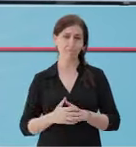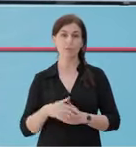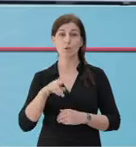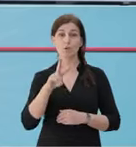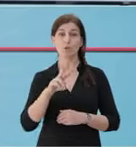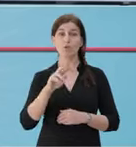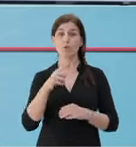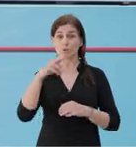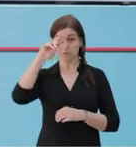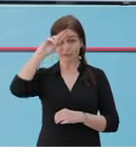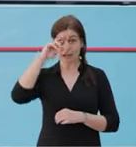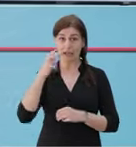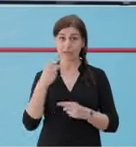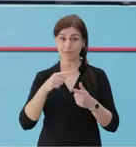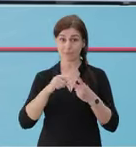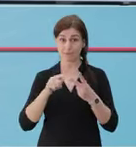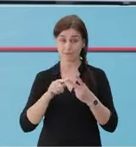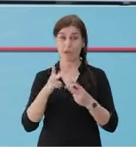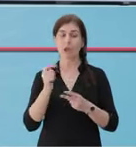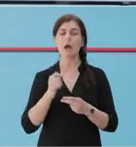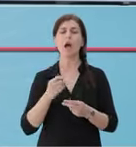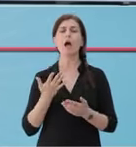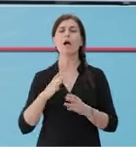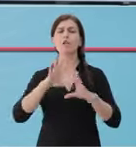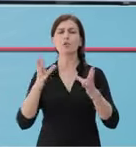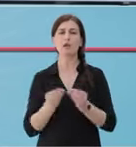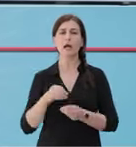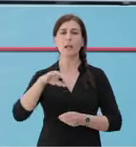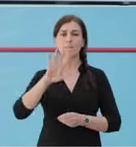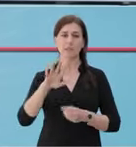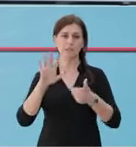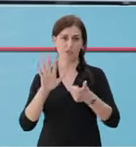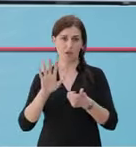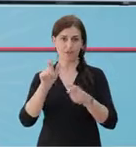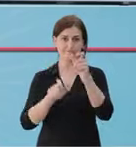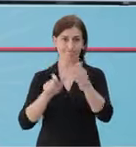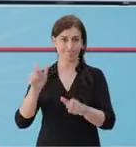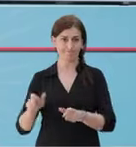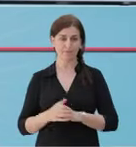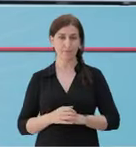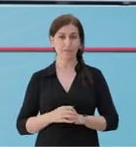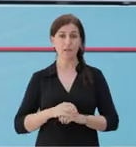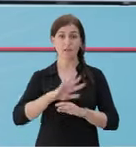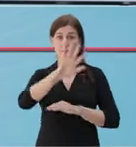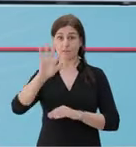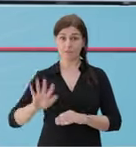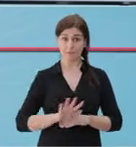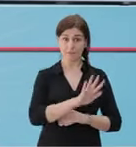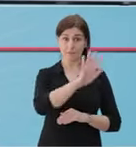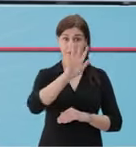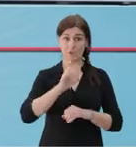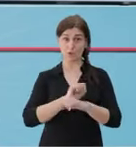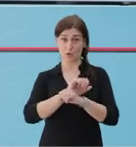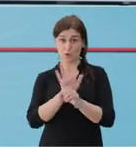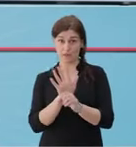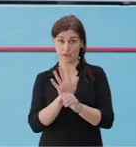intubuar. Në dy spitalet COVID, aktualisht po marin shërbimin 56 pacientë. Harta e të